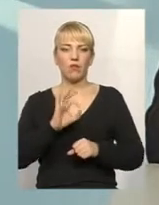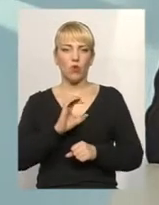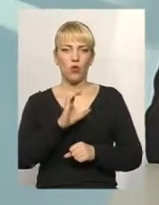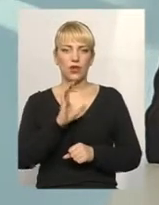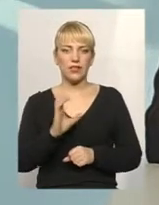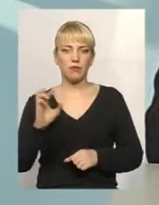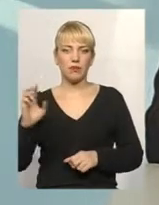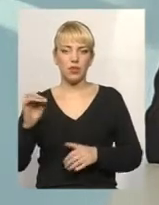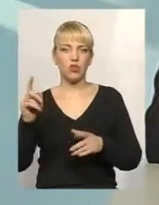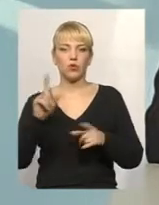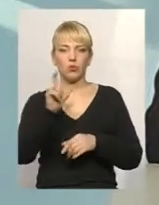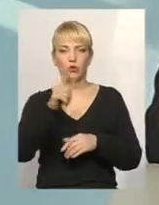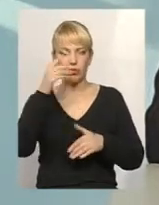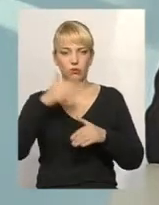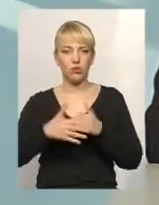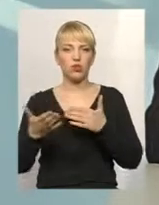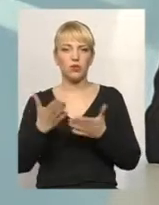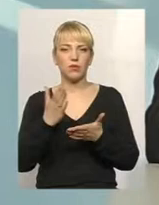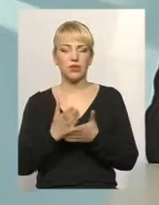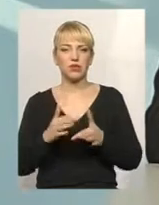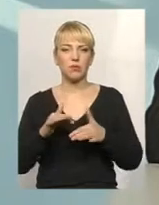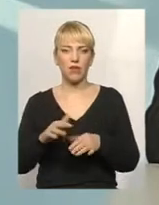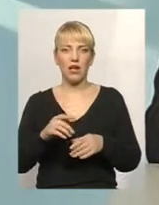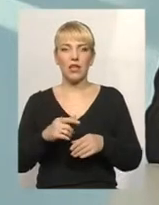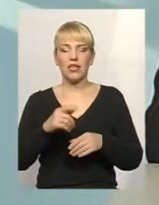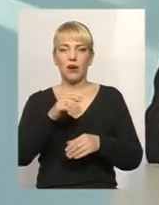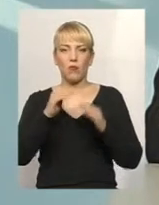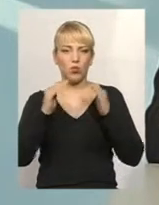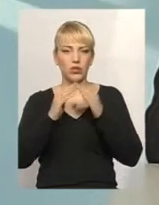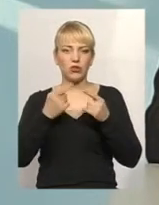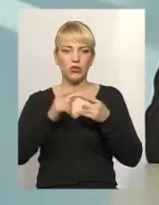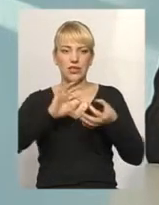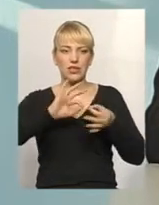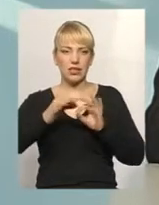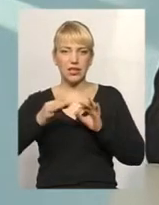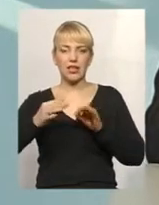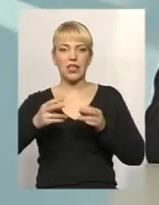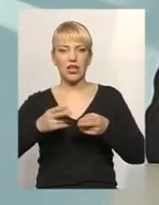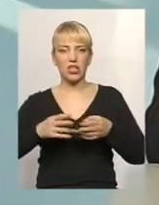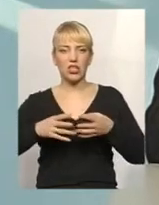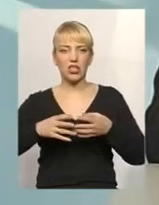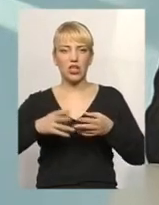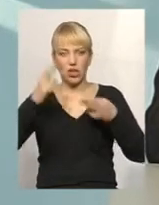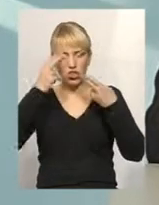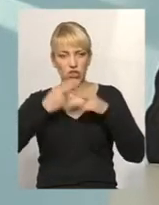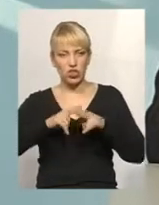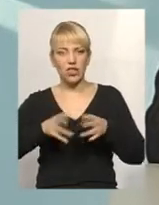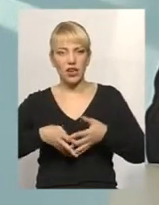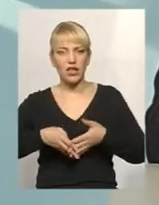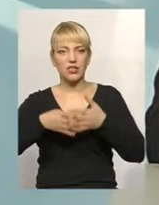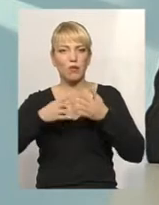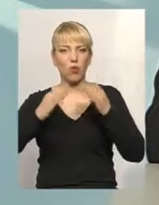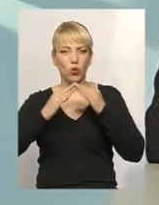з чим вони мають справу, тому що на сам передбудинок це дуже складна інженерна споруда. Там є і комунікація,